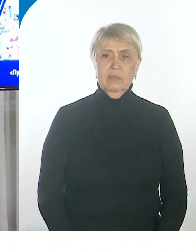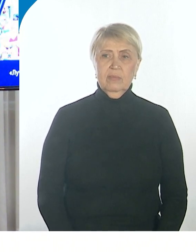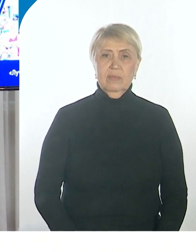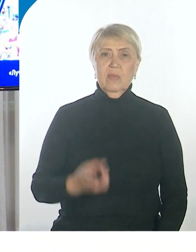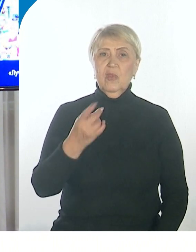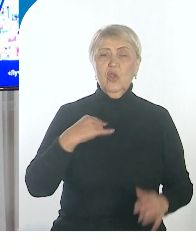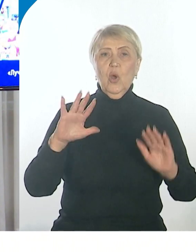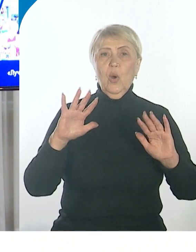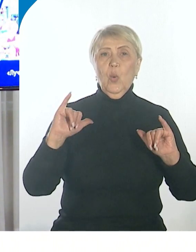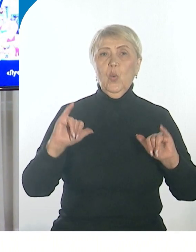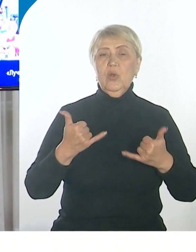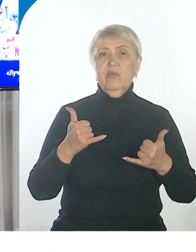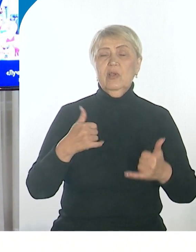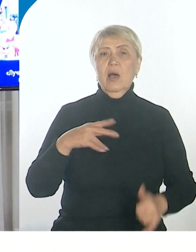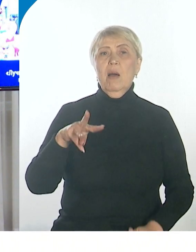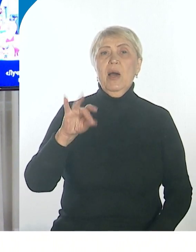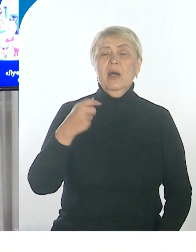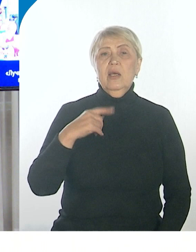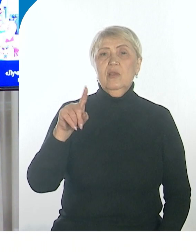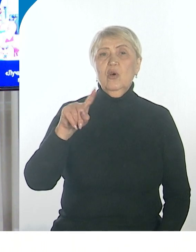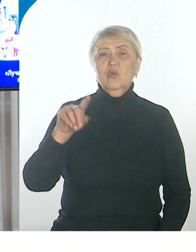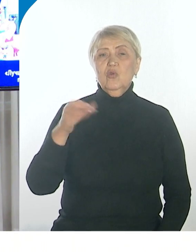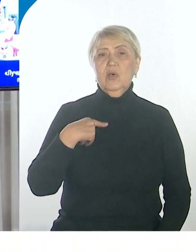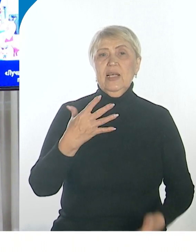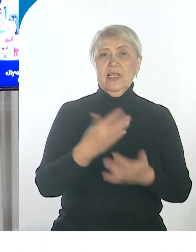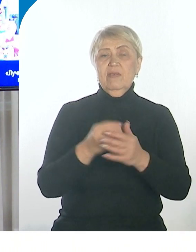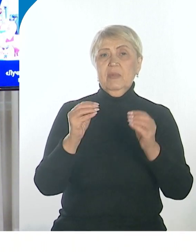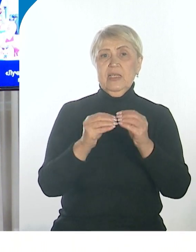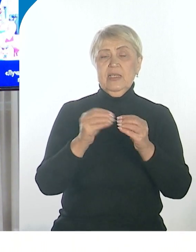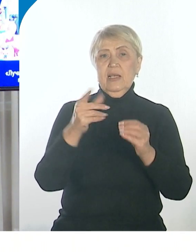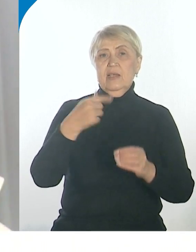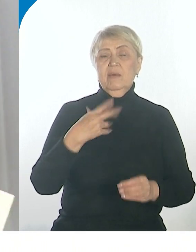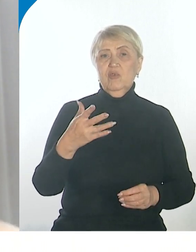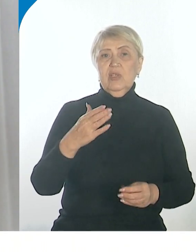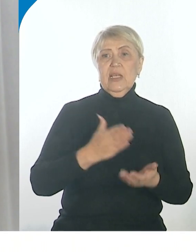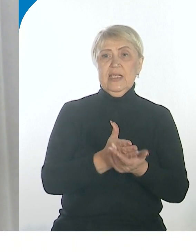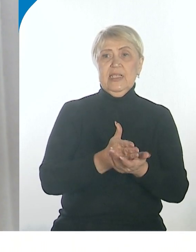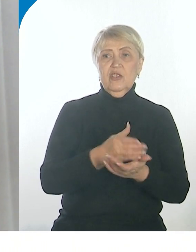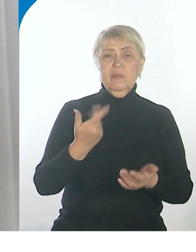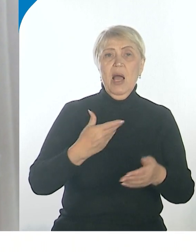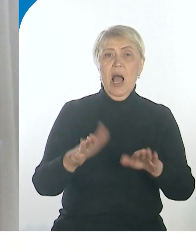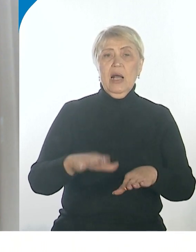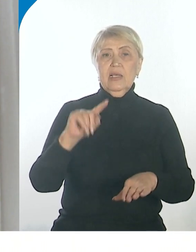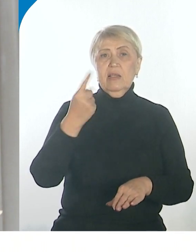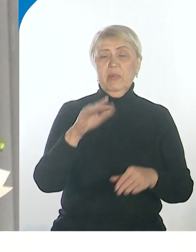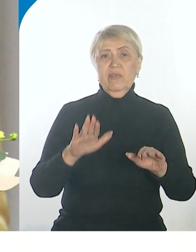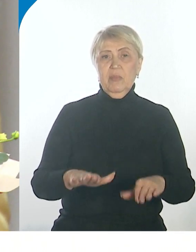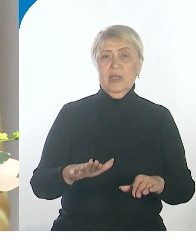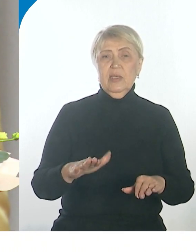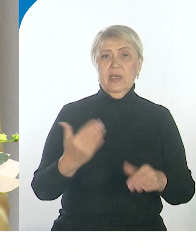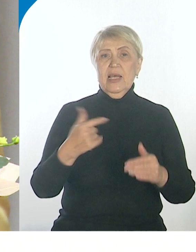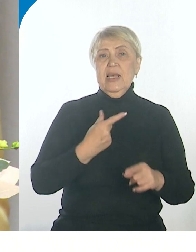Неудивительно, что Марина Зо со своим 10-летним стажем консультаций оказалась на первом месте. За это время шесть начинающих